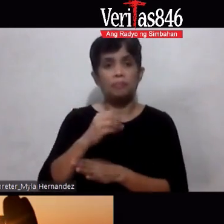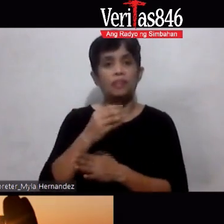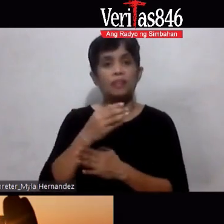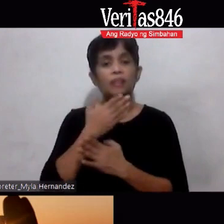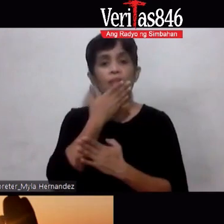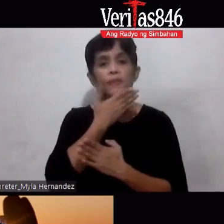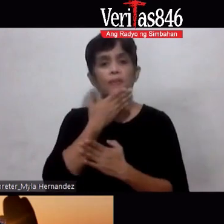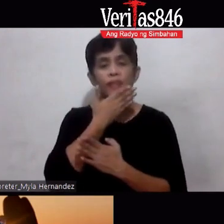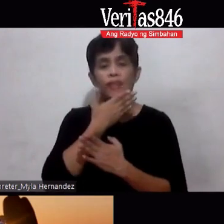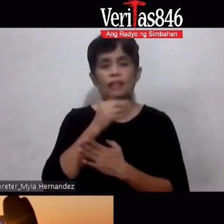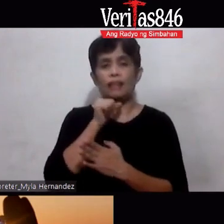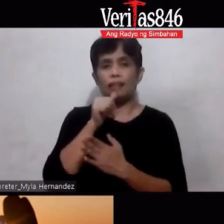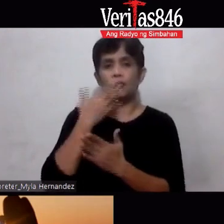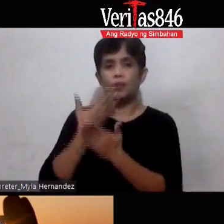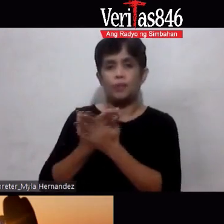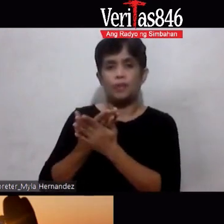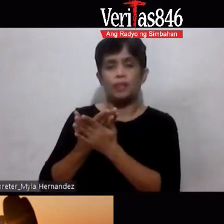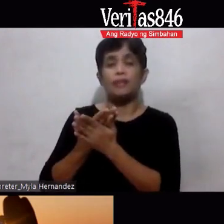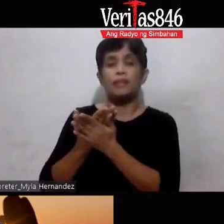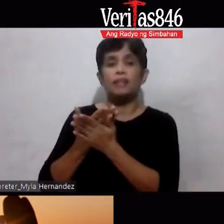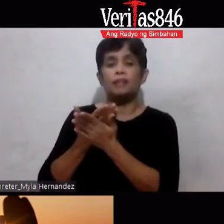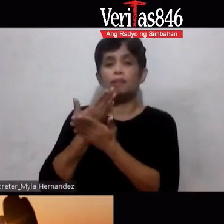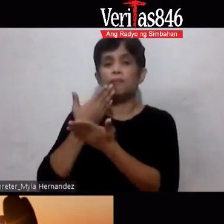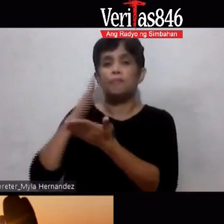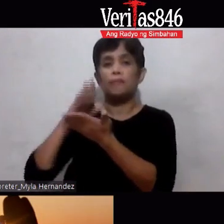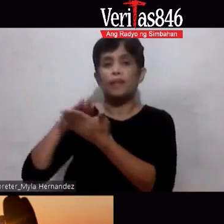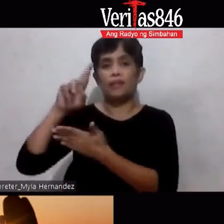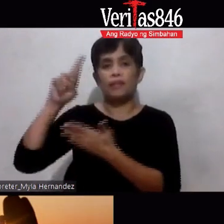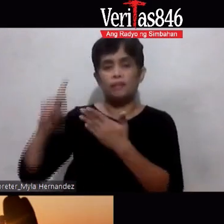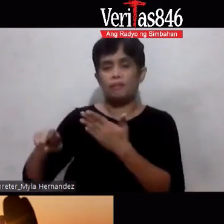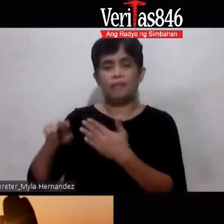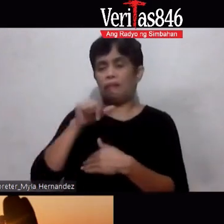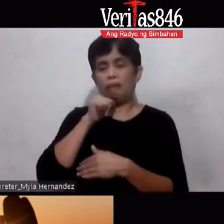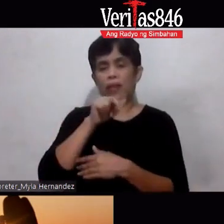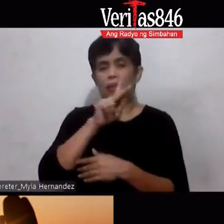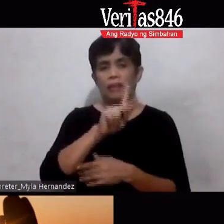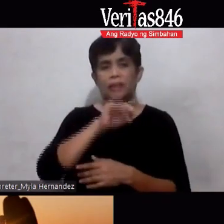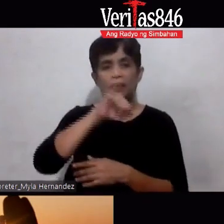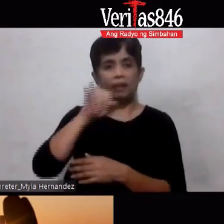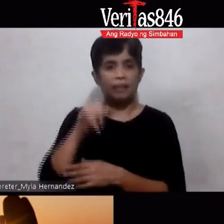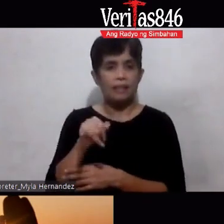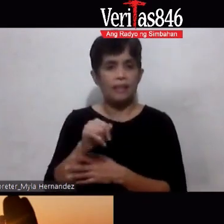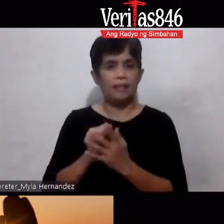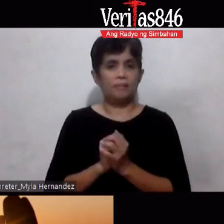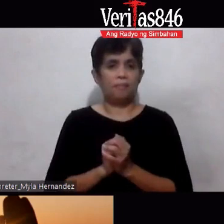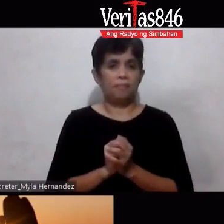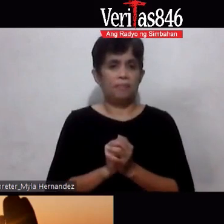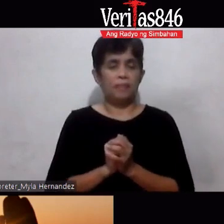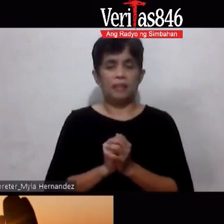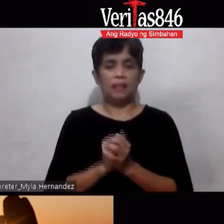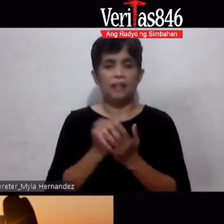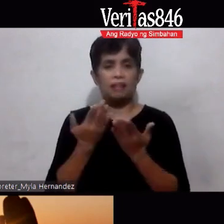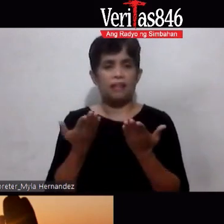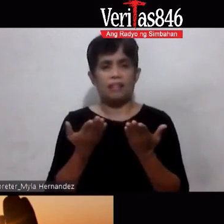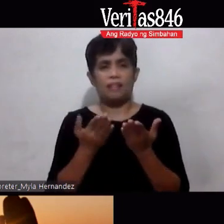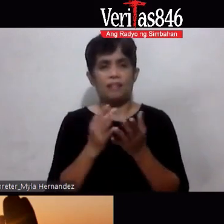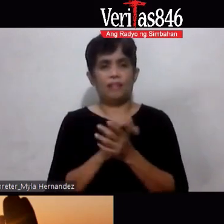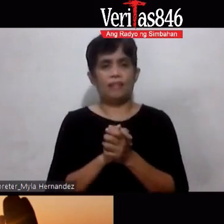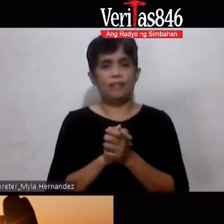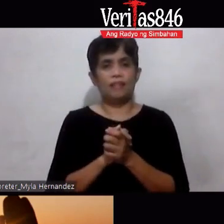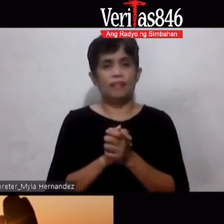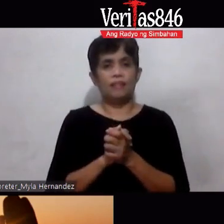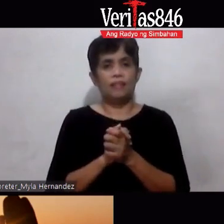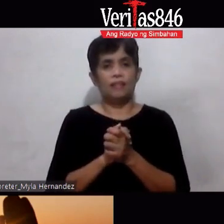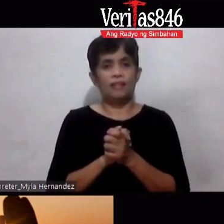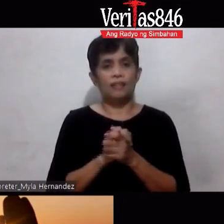So, hindi tayo nagiging cage Hindi tayo nakiki Sausaw sa ano paman Okay